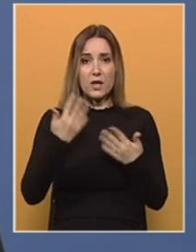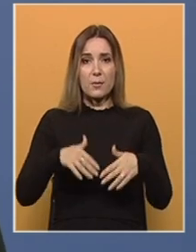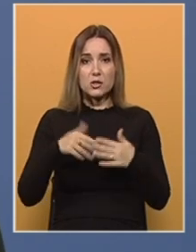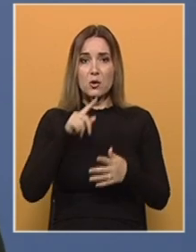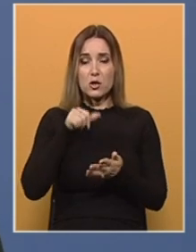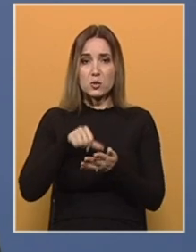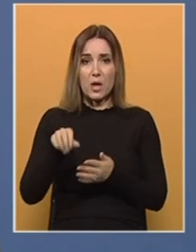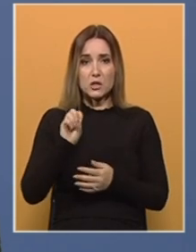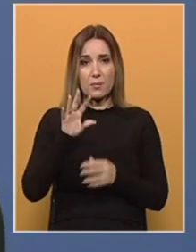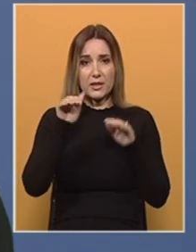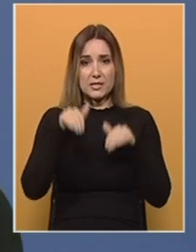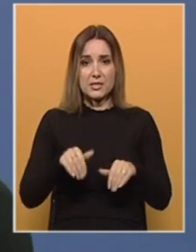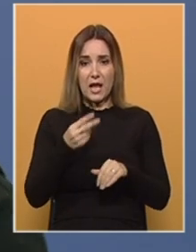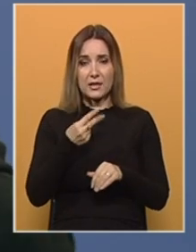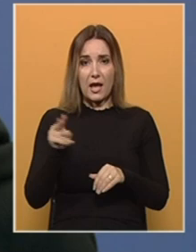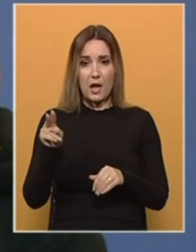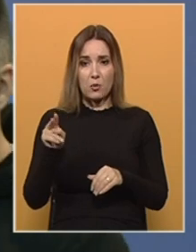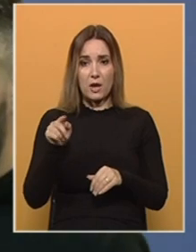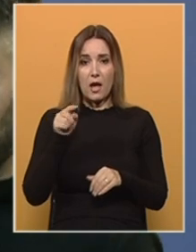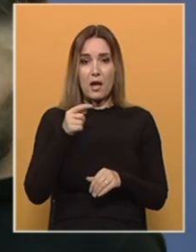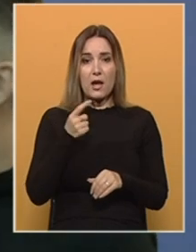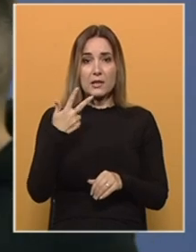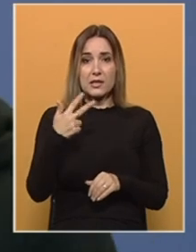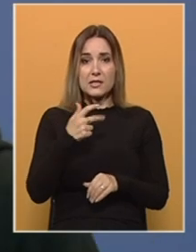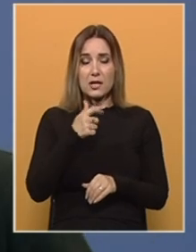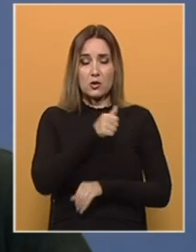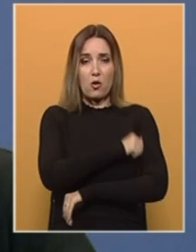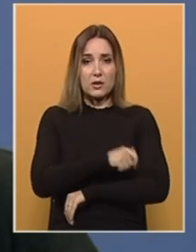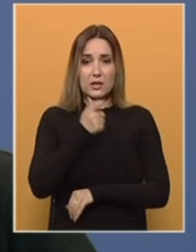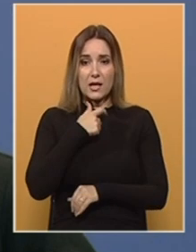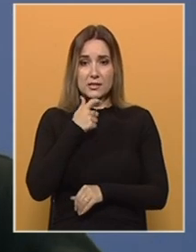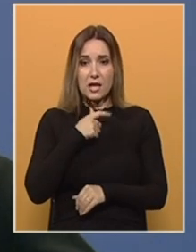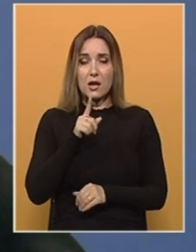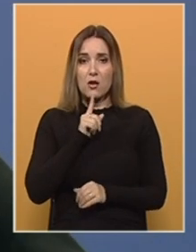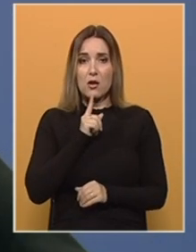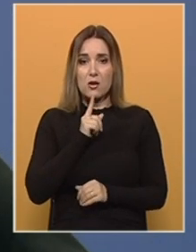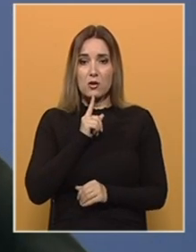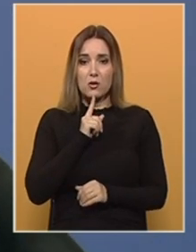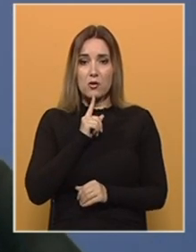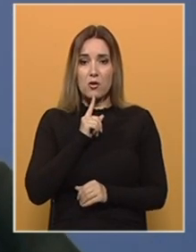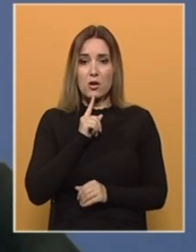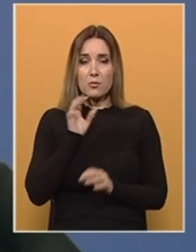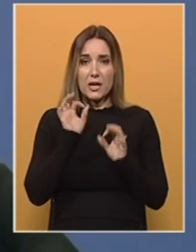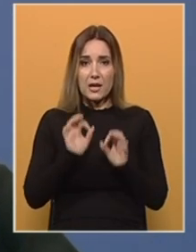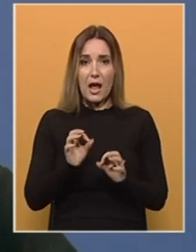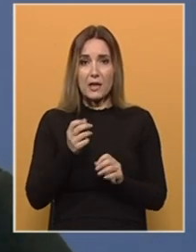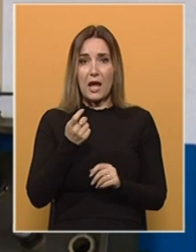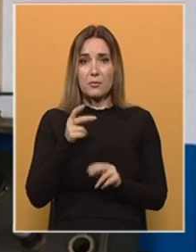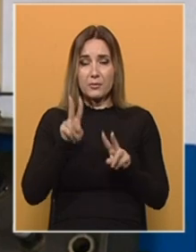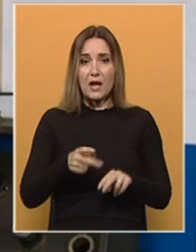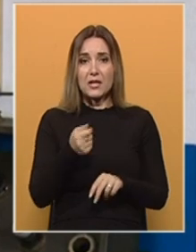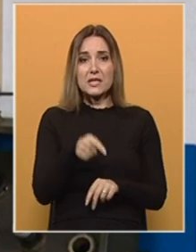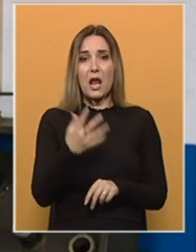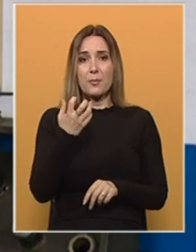plaćene 15 tlijada eura. Evo pogledajte ovdje, stare 30 godina, koja je realna ime cijena 500 eura.